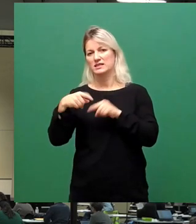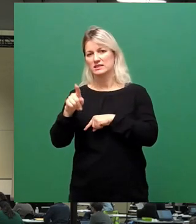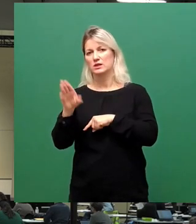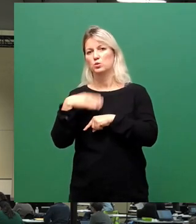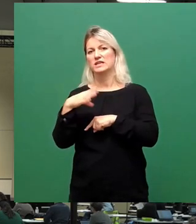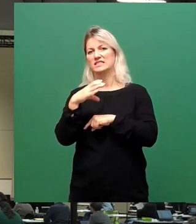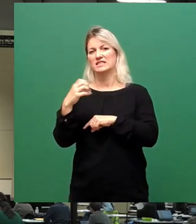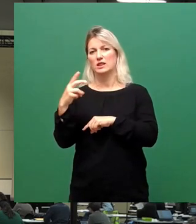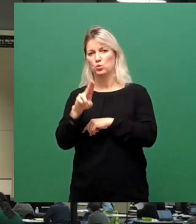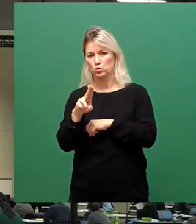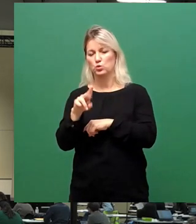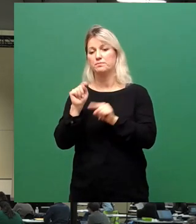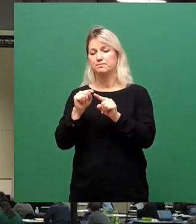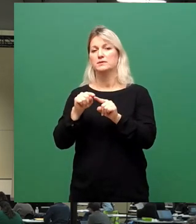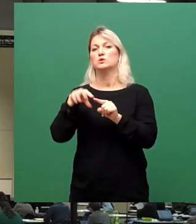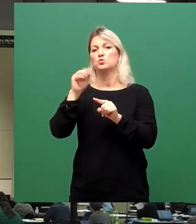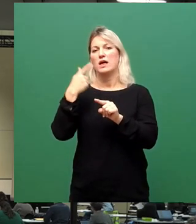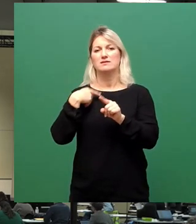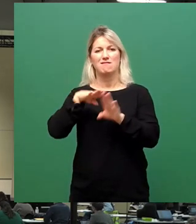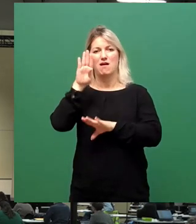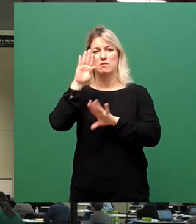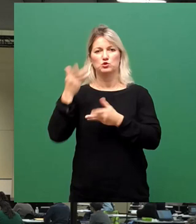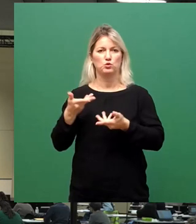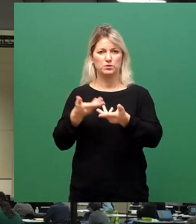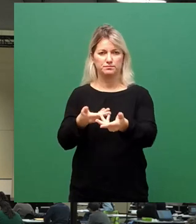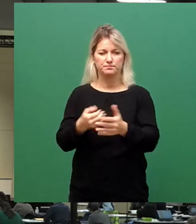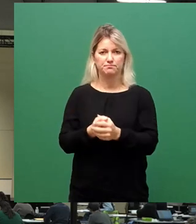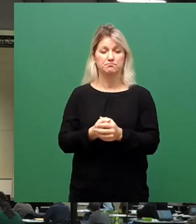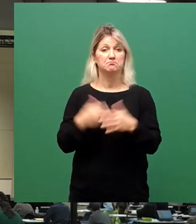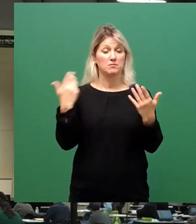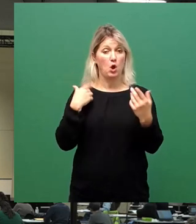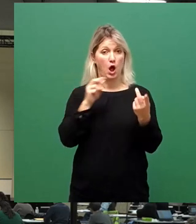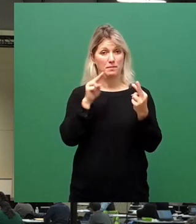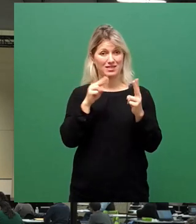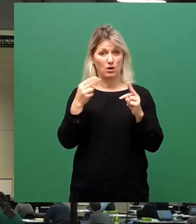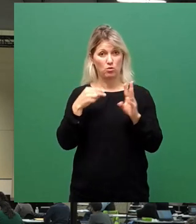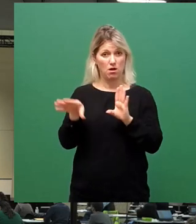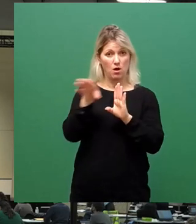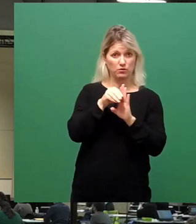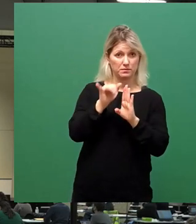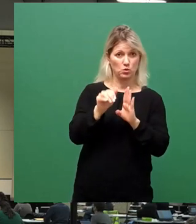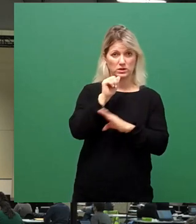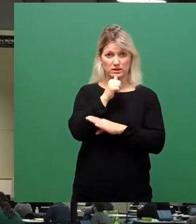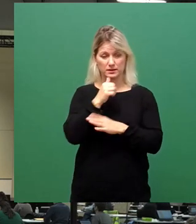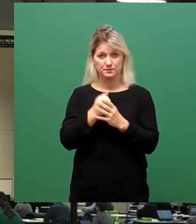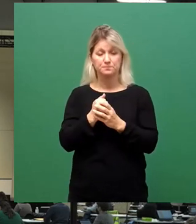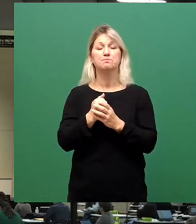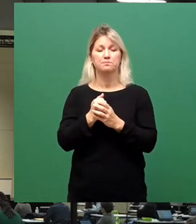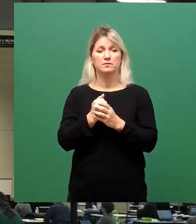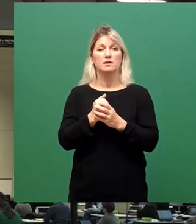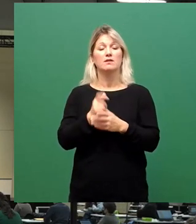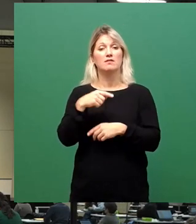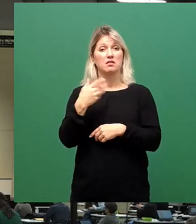Die würde ich zunächst mal in die Abstimmung stellen, werden Änderungen aufgenommen oder nicht aufgenommen. Dann ist beantragt, ich frage nochmal, ob ich es richtig